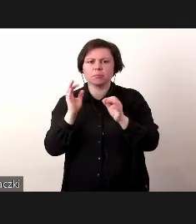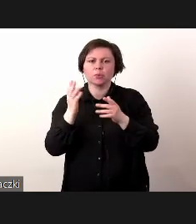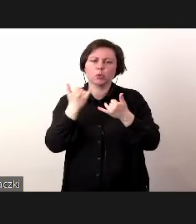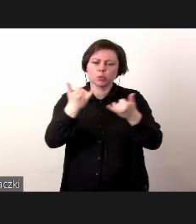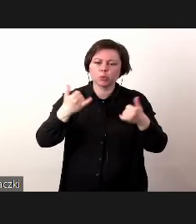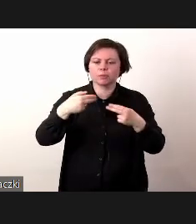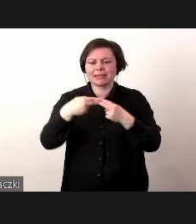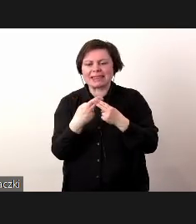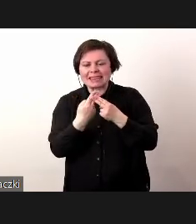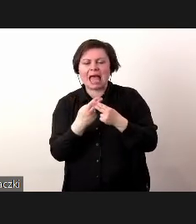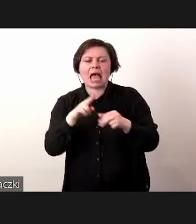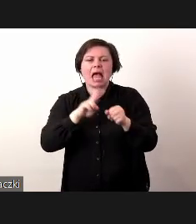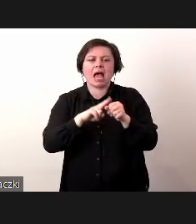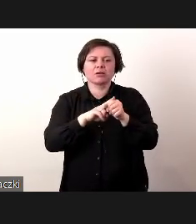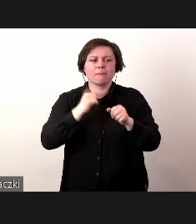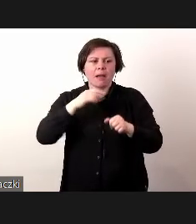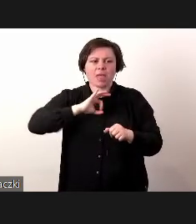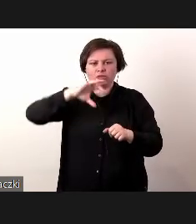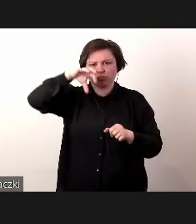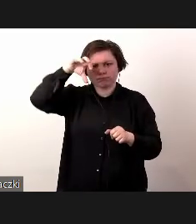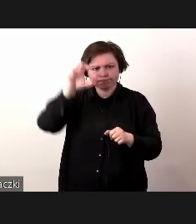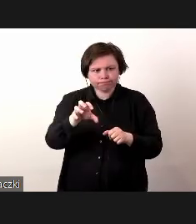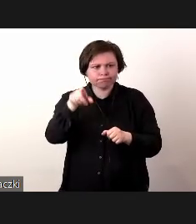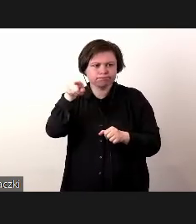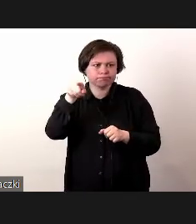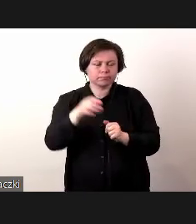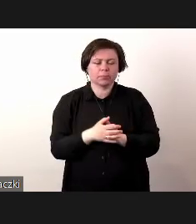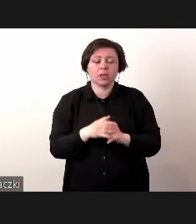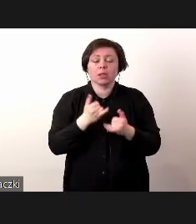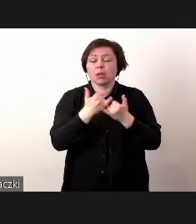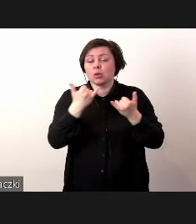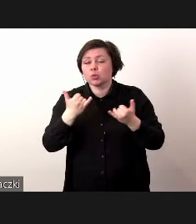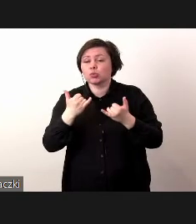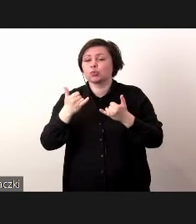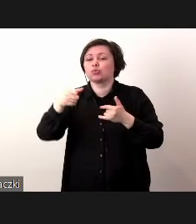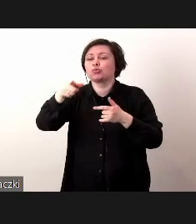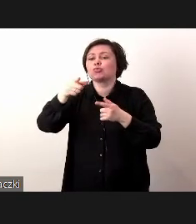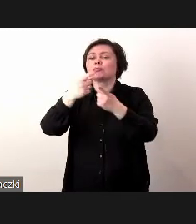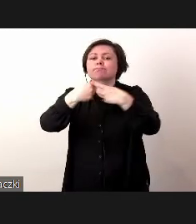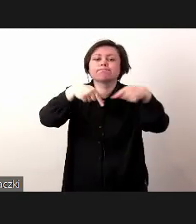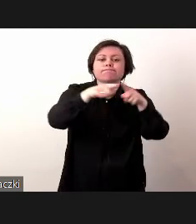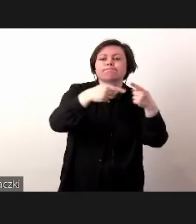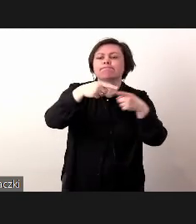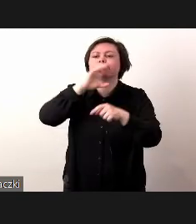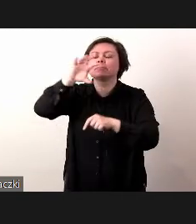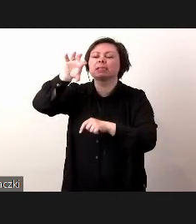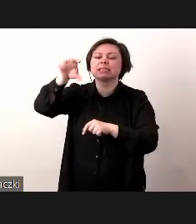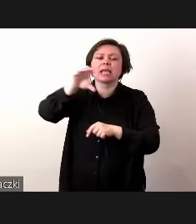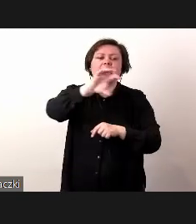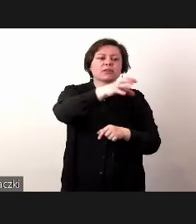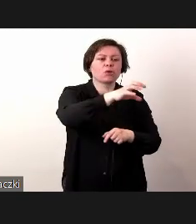narzędziami znajdującymi się na platformie, ale także z różnymi dostawcami z tego sektora takiego